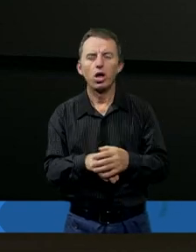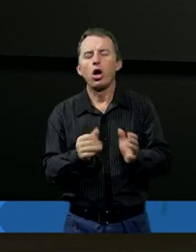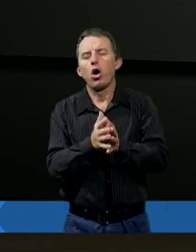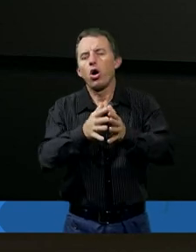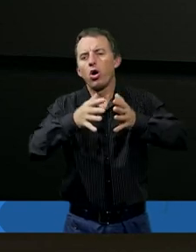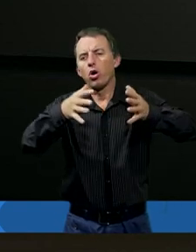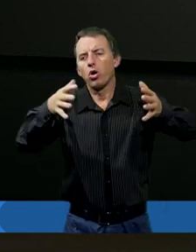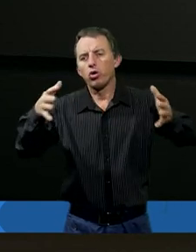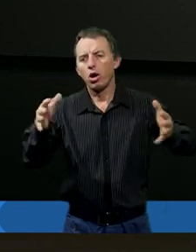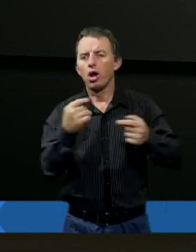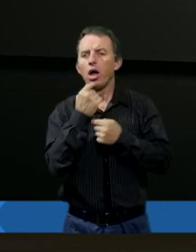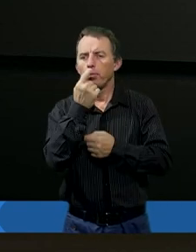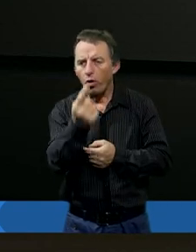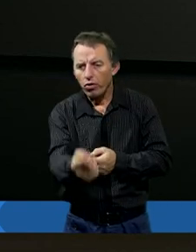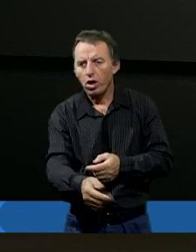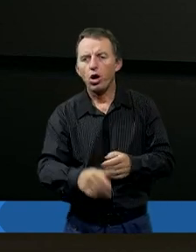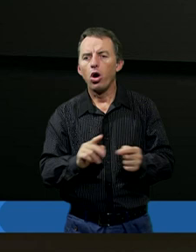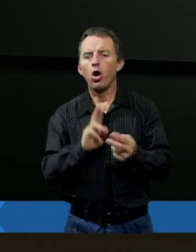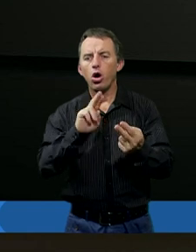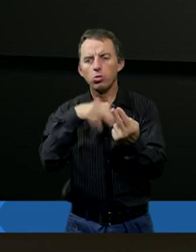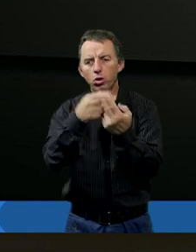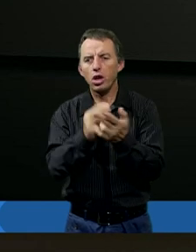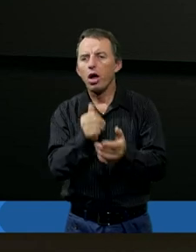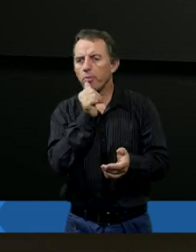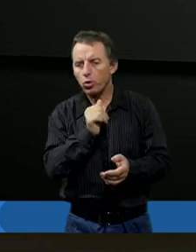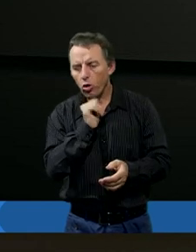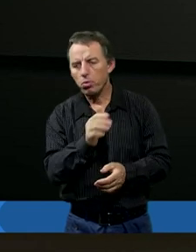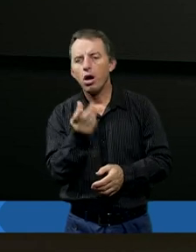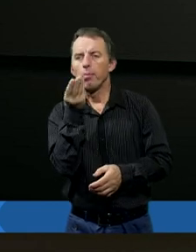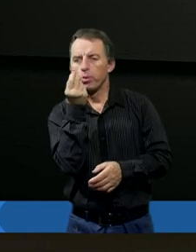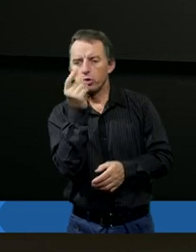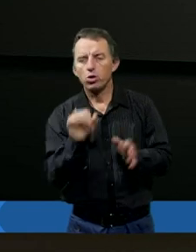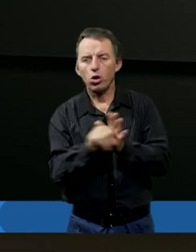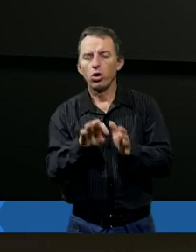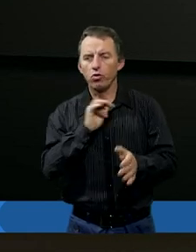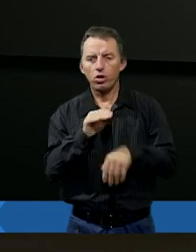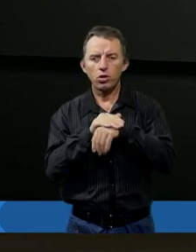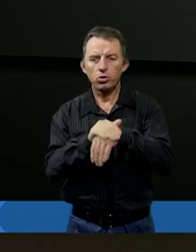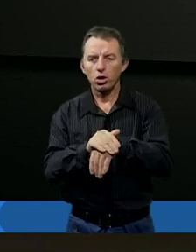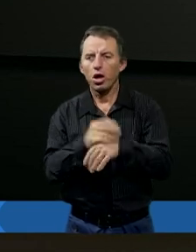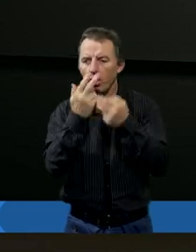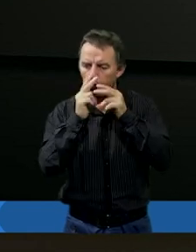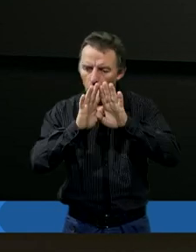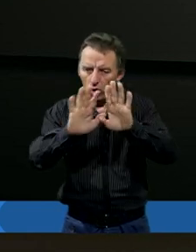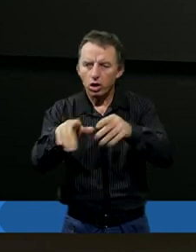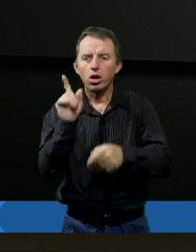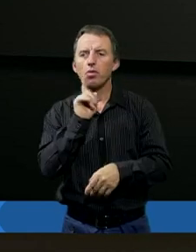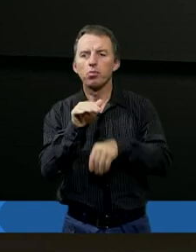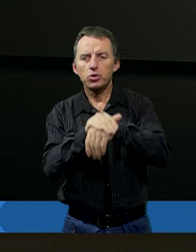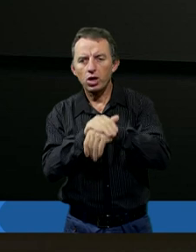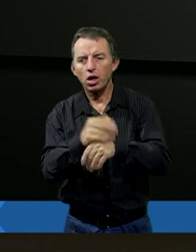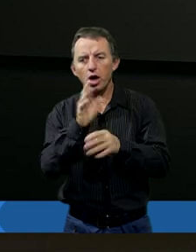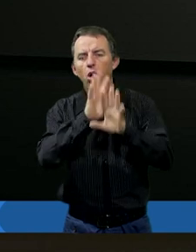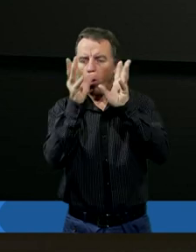ogromne. On to powiedział w odpowiedzi na próby pocieszenia przez swoich przyjaciół. To tylko może pokazywać, że ci przyjaciele